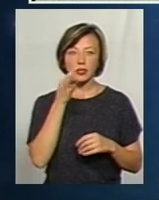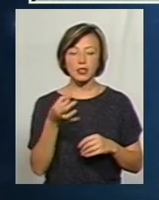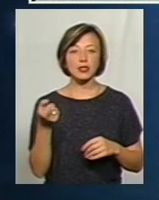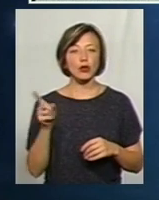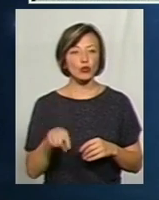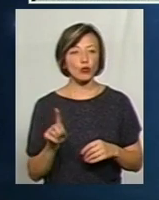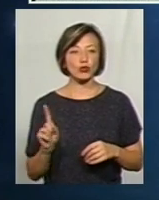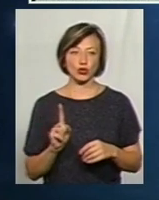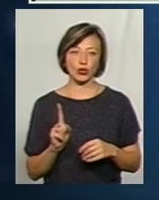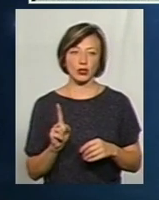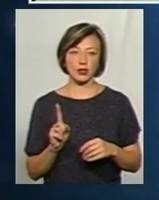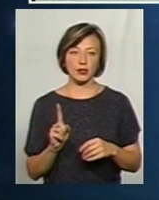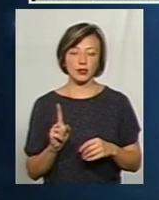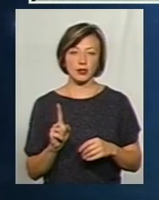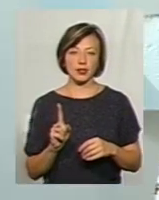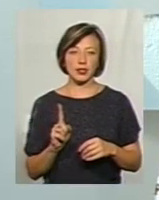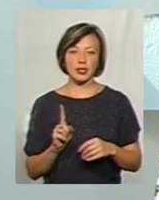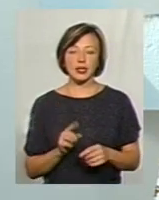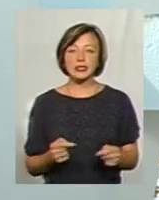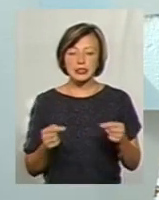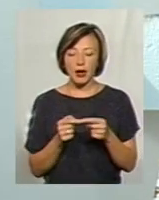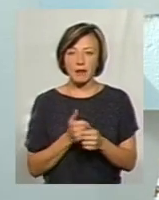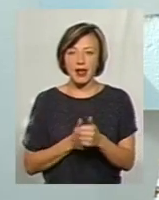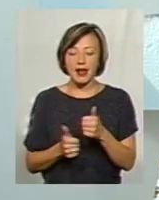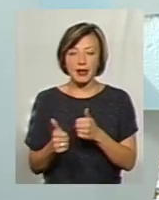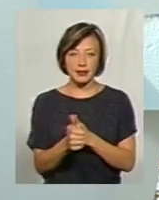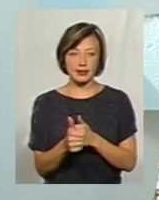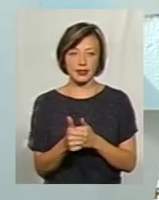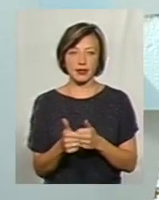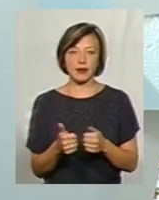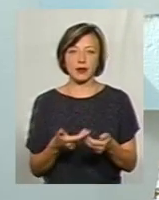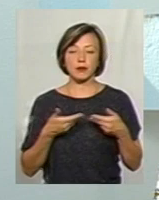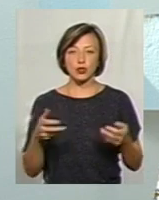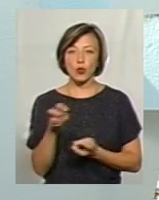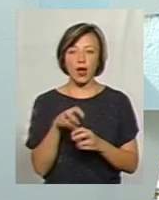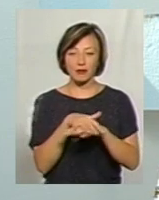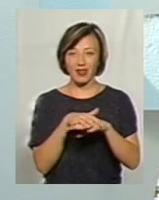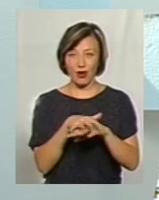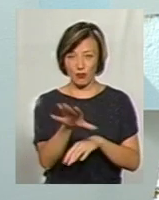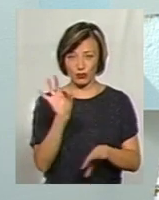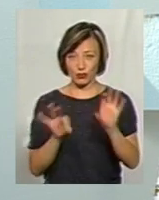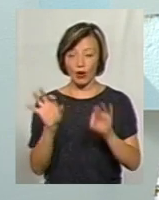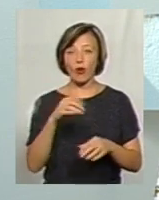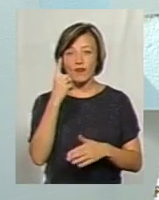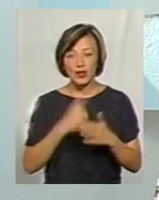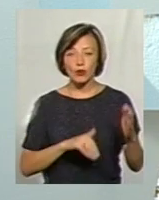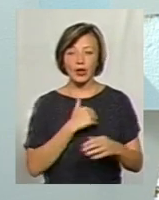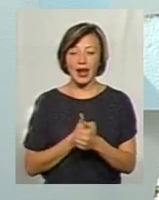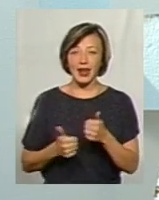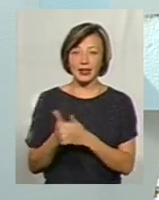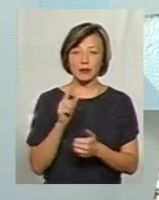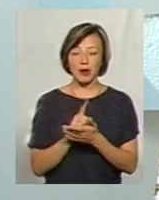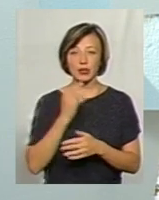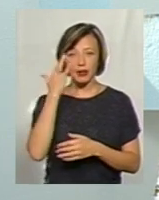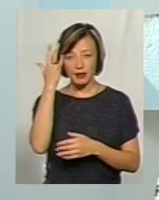на тому, що саме лідерів ми шукаємо із громадськості, нових лідерів, в яких хочемо вірити. Лідери мають бути